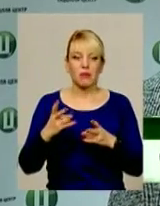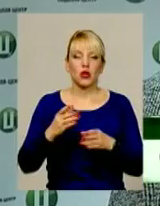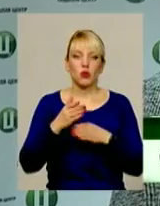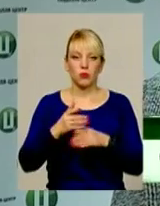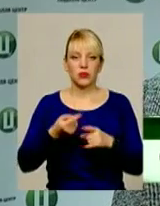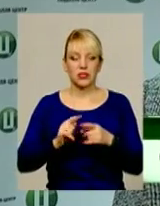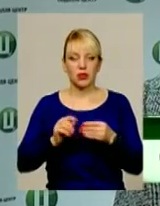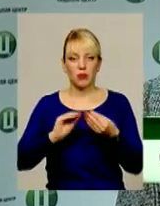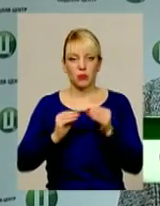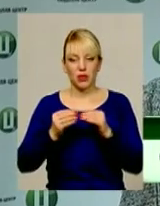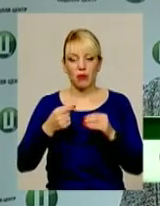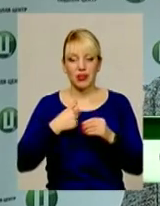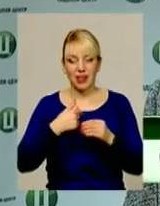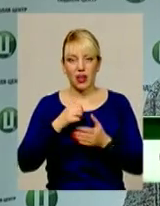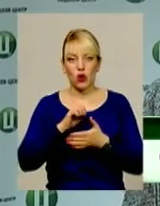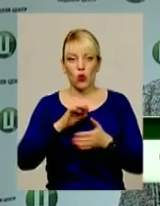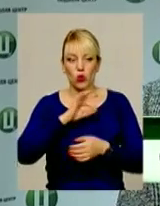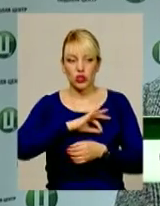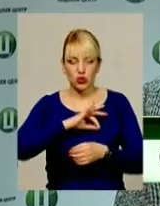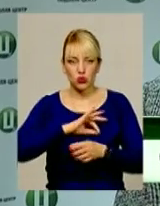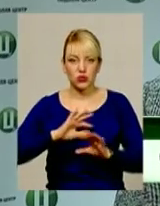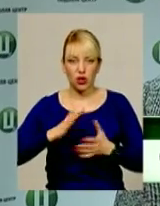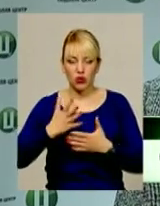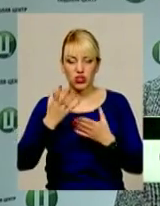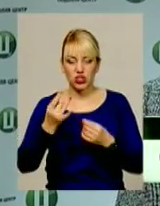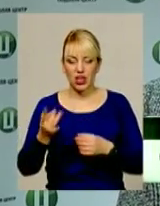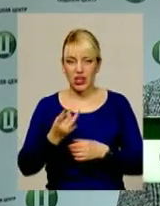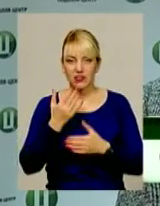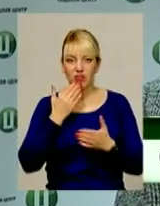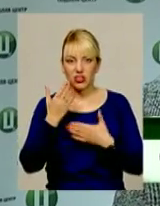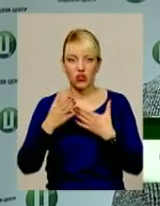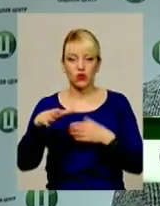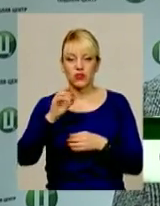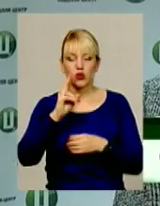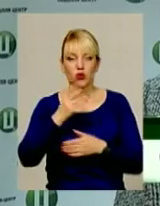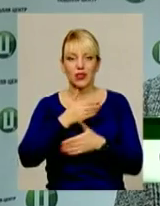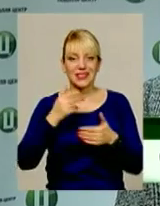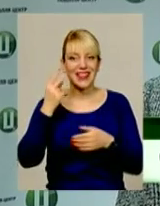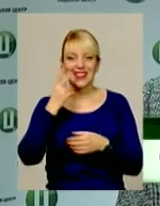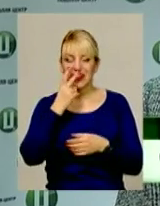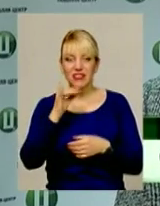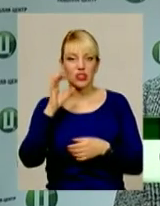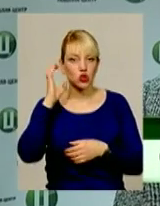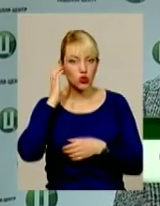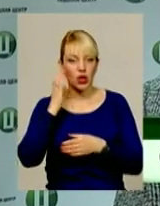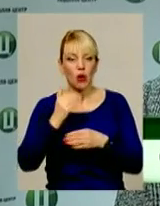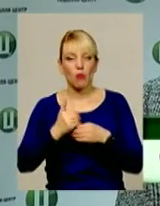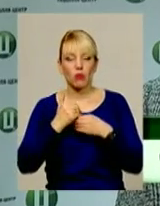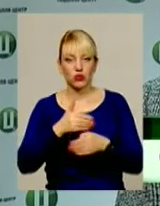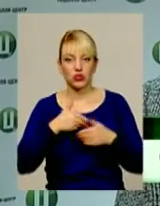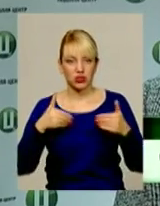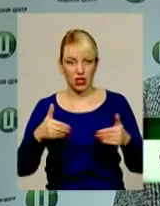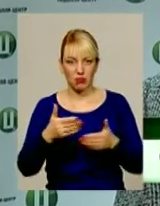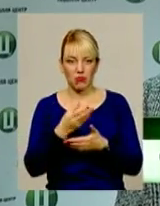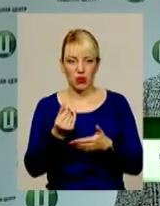Через це я користуюсь нагодою, ще раз звертаюся до всіх, хто нас сьогодні дивиться і слухає. Поможіть нам, ми збираємо ці